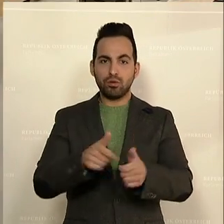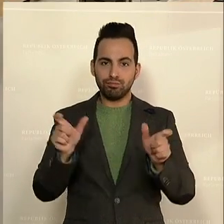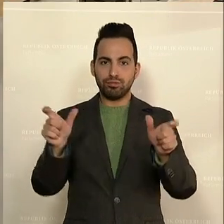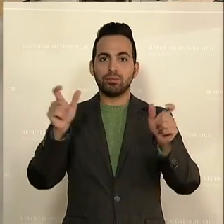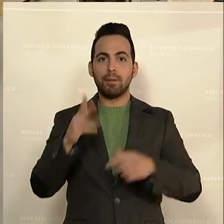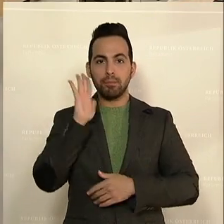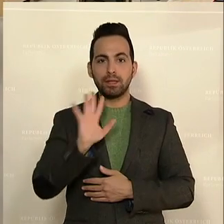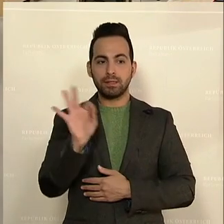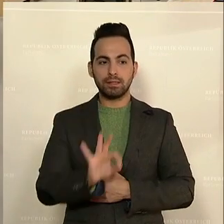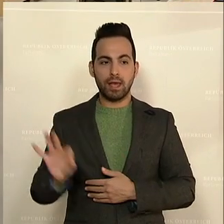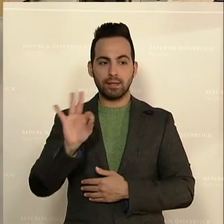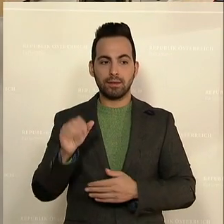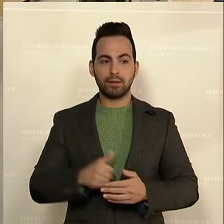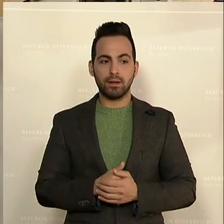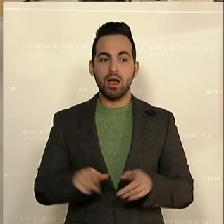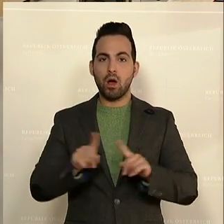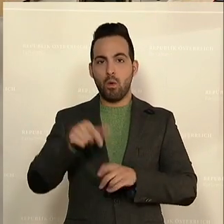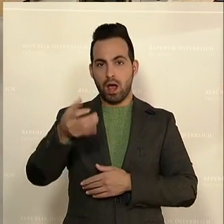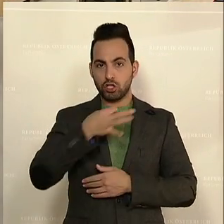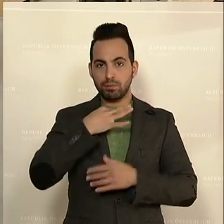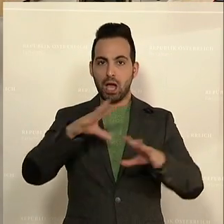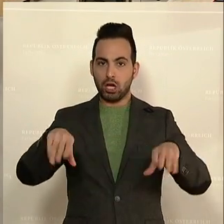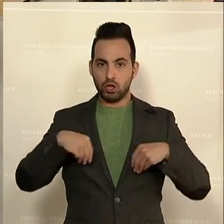sind, um ein dementsprechendes Zeichen. Das ist einstimmig angenommen. Dank. Vielen